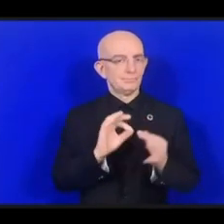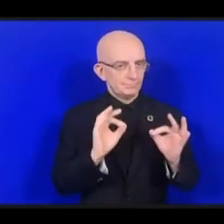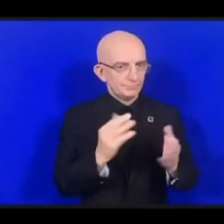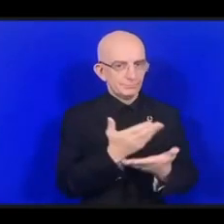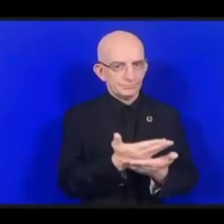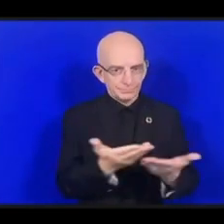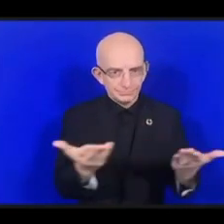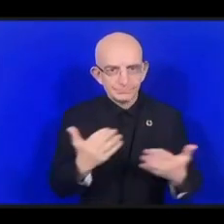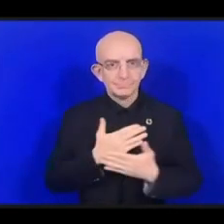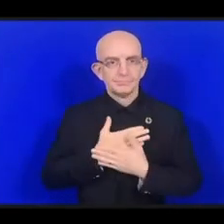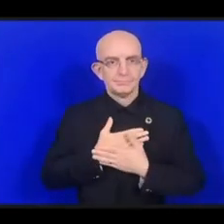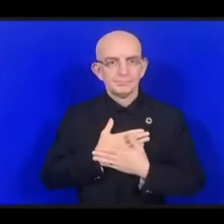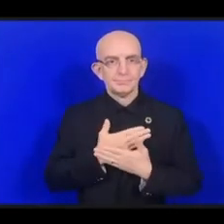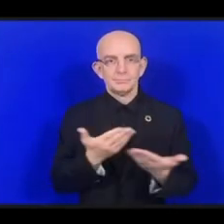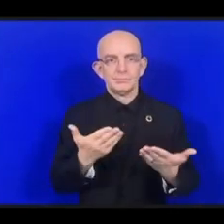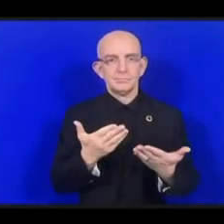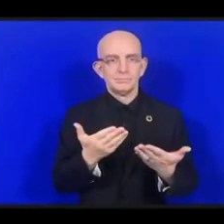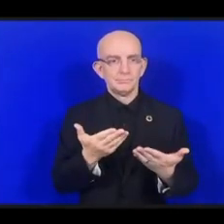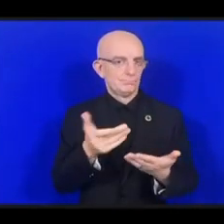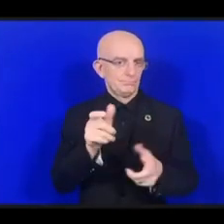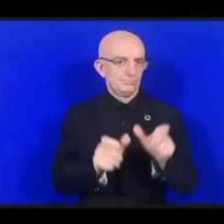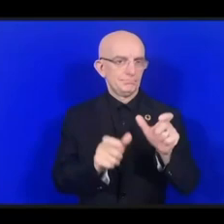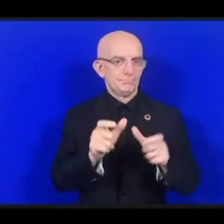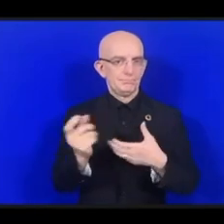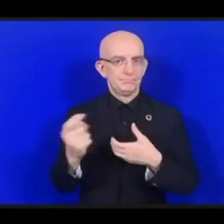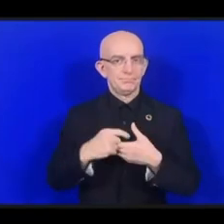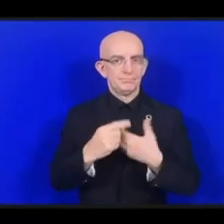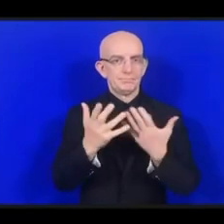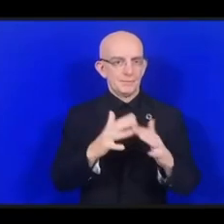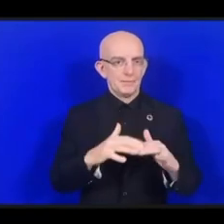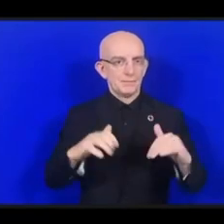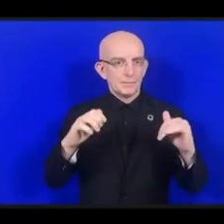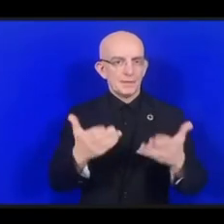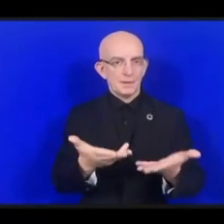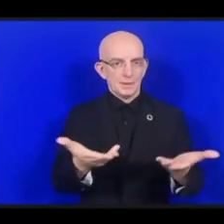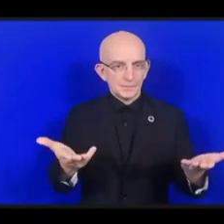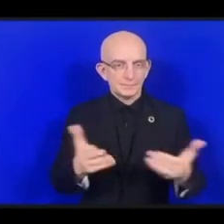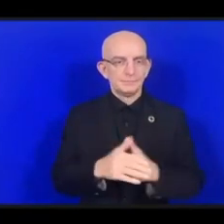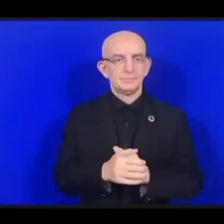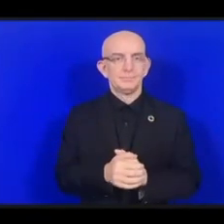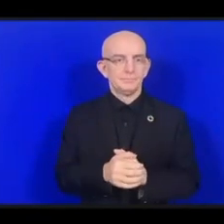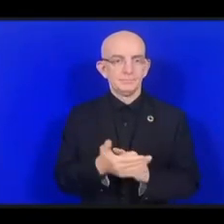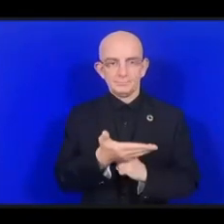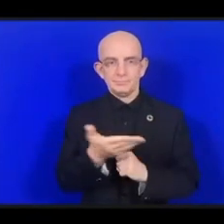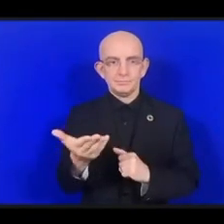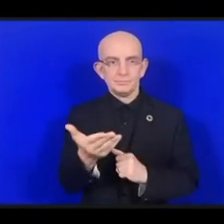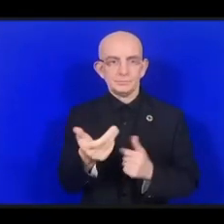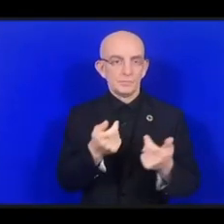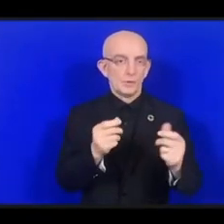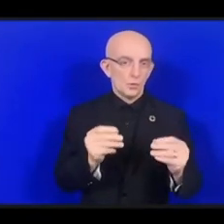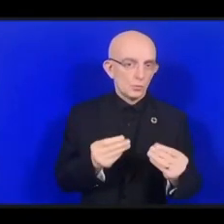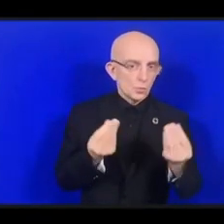представители ЛГБТ,